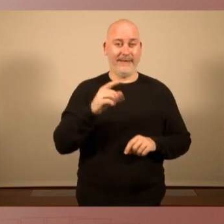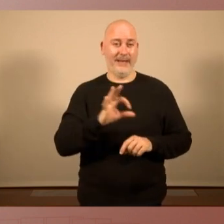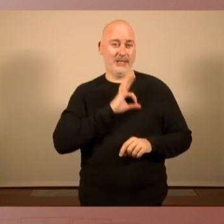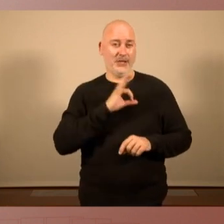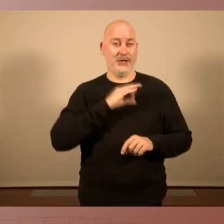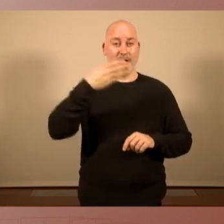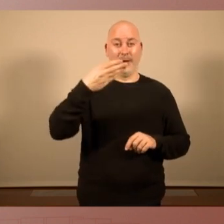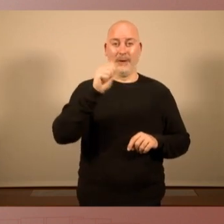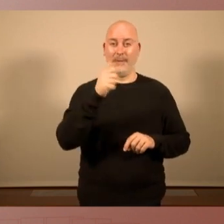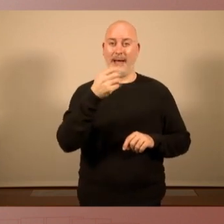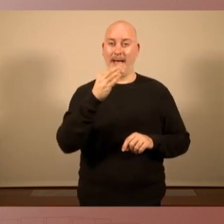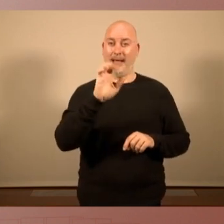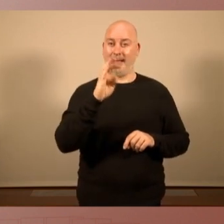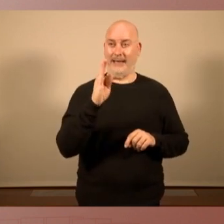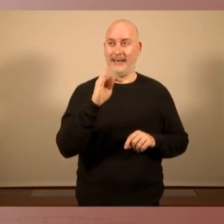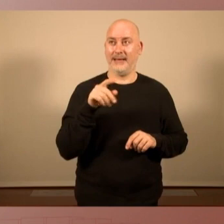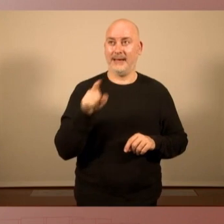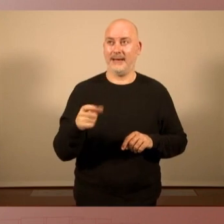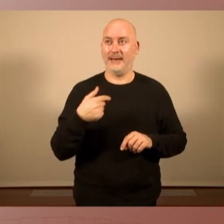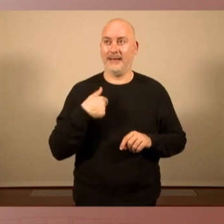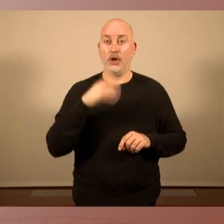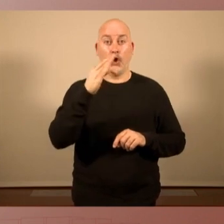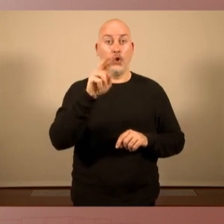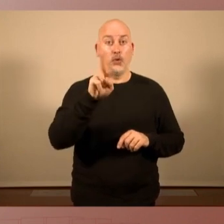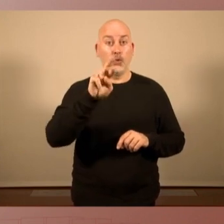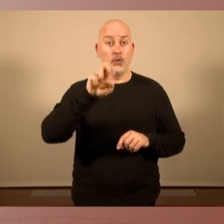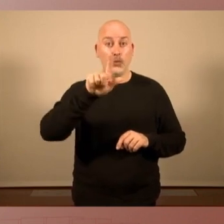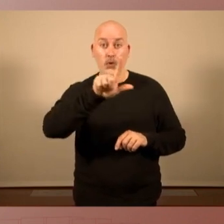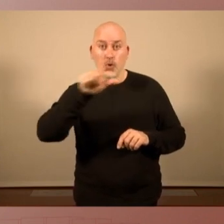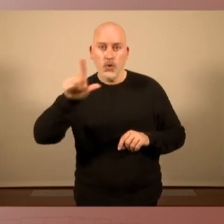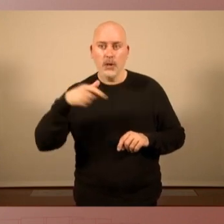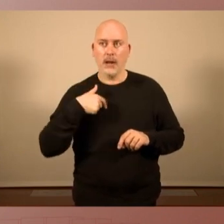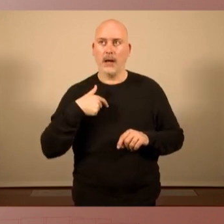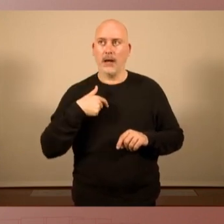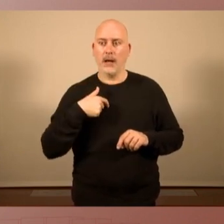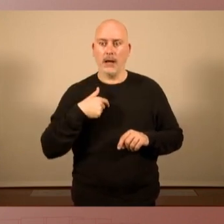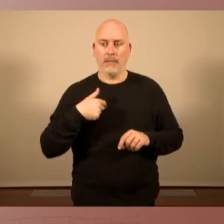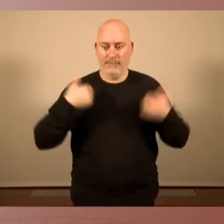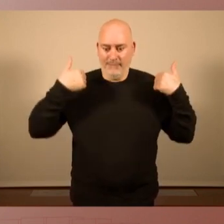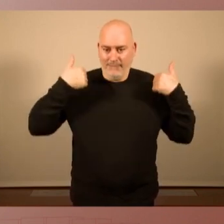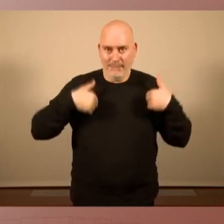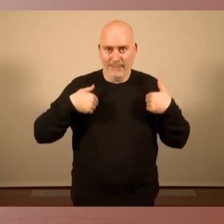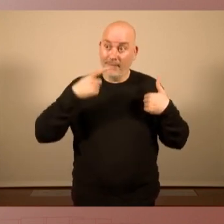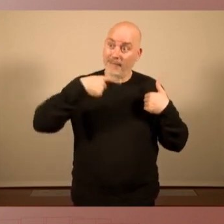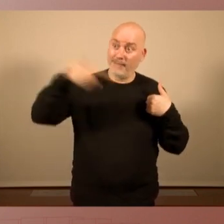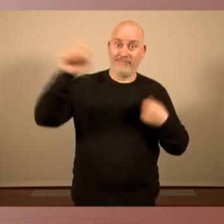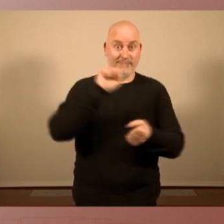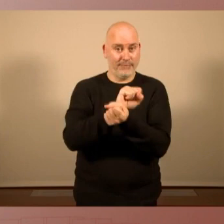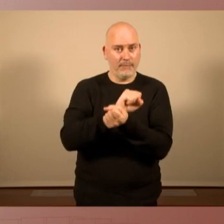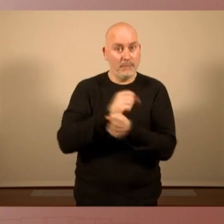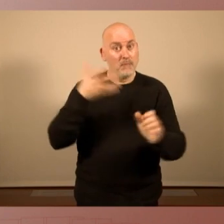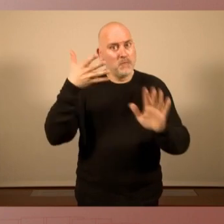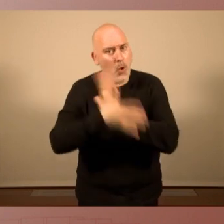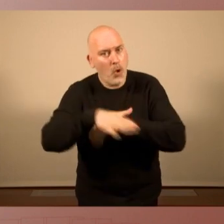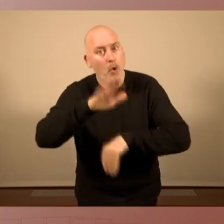dir-li que no depenia de la CUP que Jordi Turull anés a la presó. No depenia del fet que la CUP li hagués